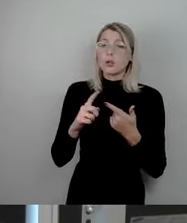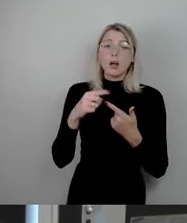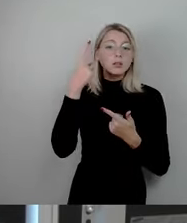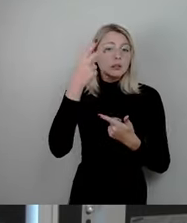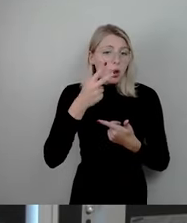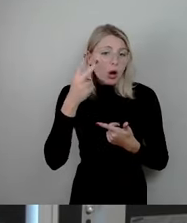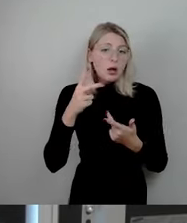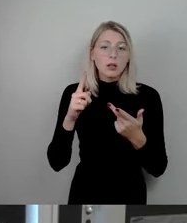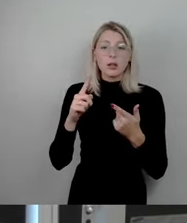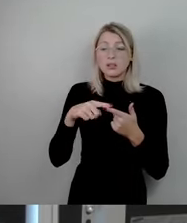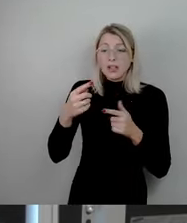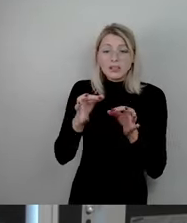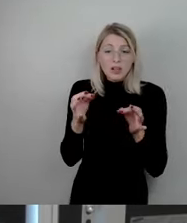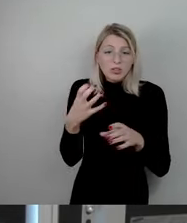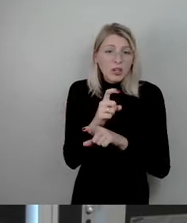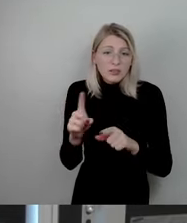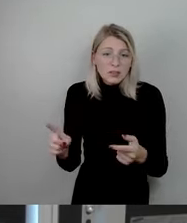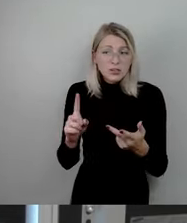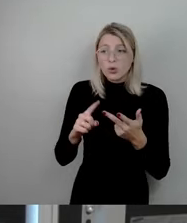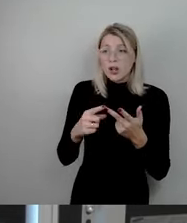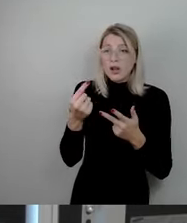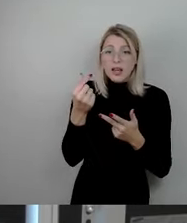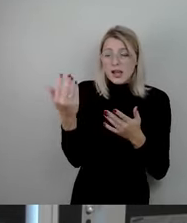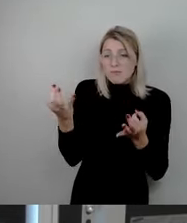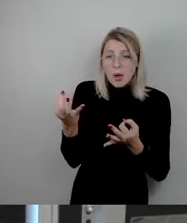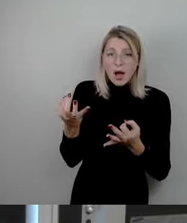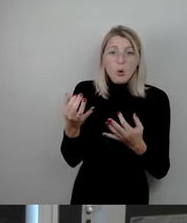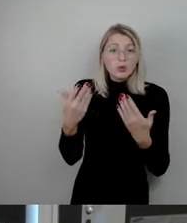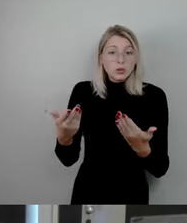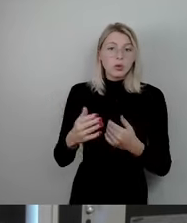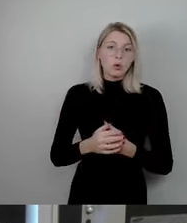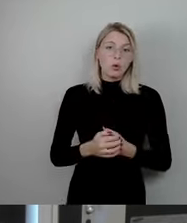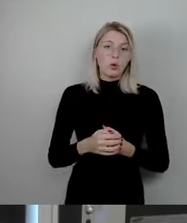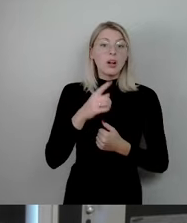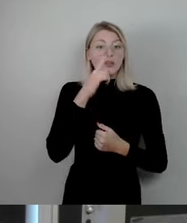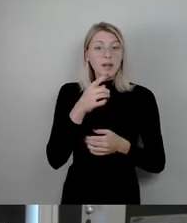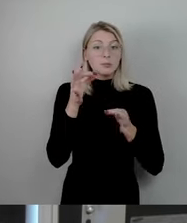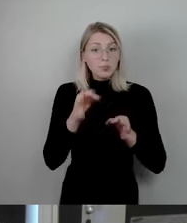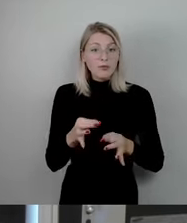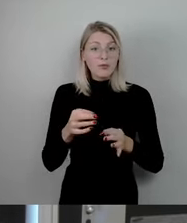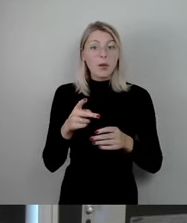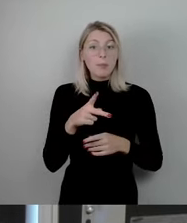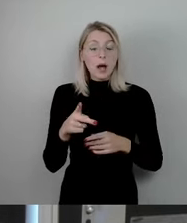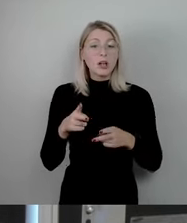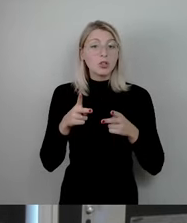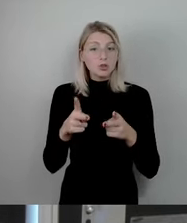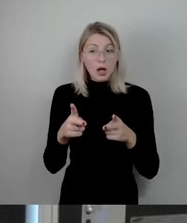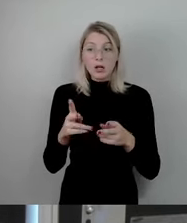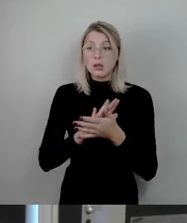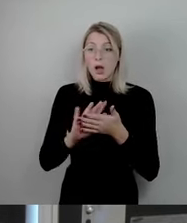Tag nicht zu überstehen. Es ist vielleicht einfach der unmittelbare Gelderwerb. Und was wird passieren, wenn wir auf der Prager Straße mit Hilfe einer Citywache Ruhe schaffen?